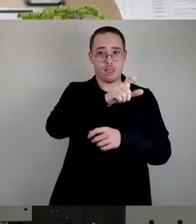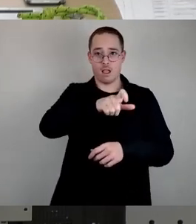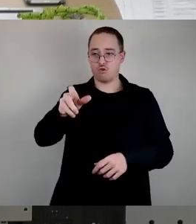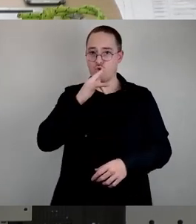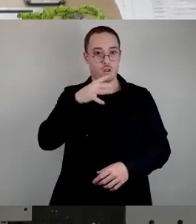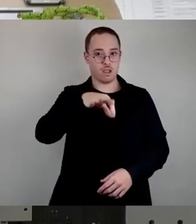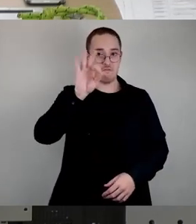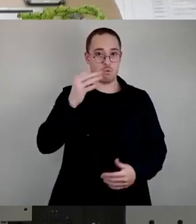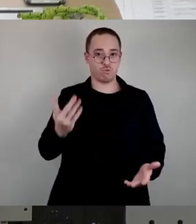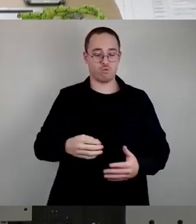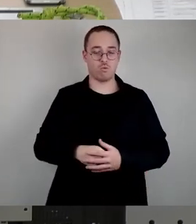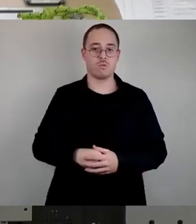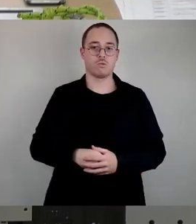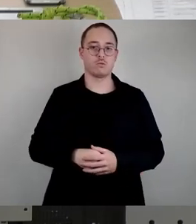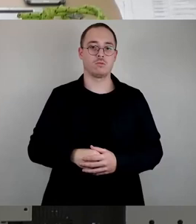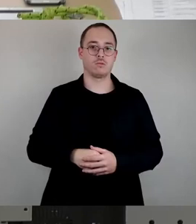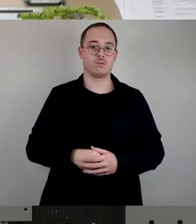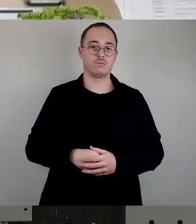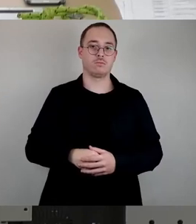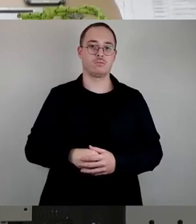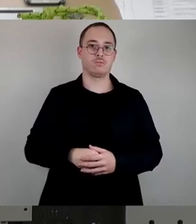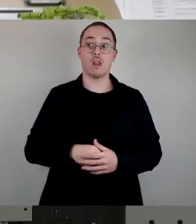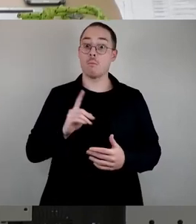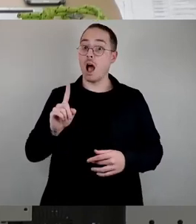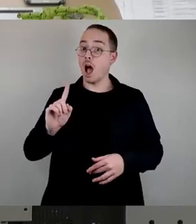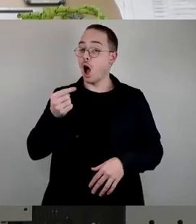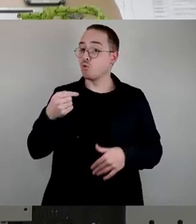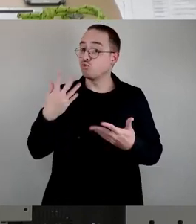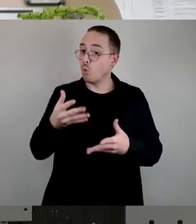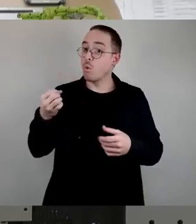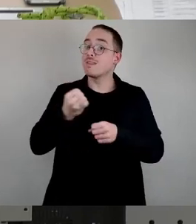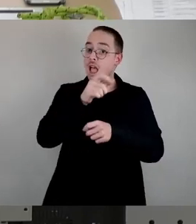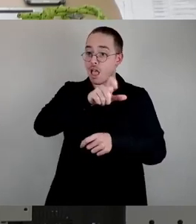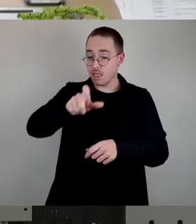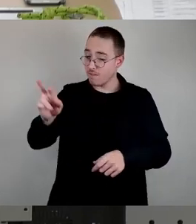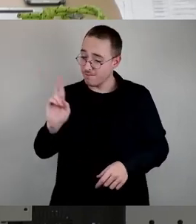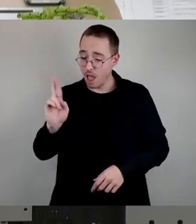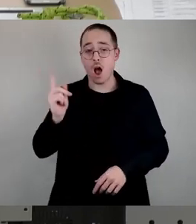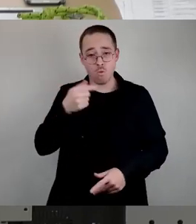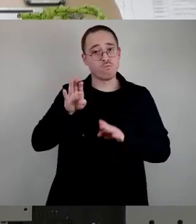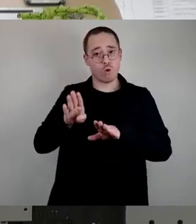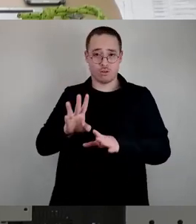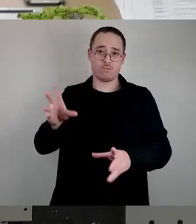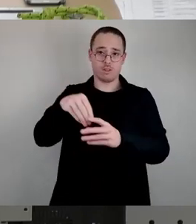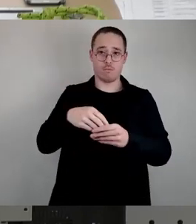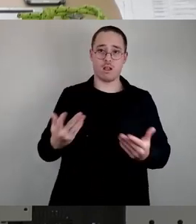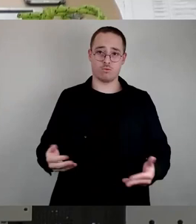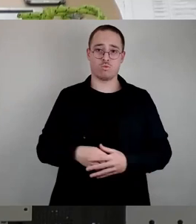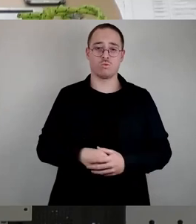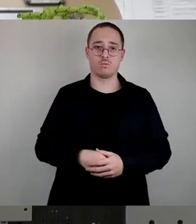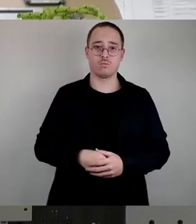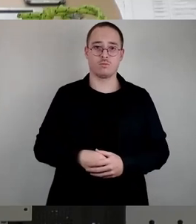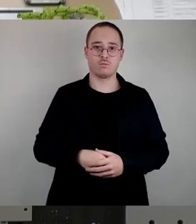antisemitischen Straftaten durchaus von Moslems begangen wird und selbst der linke Antisemitismus ist noch immer in größerem Maße